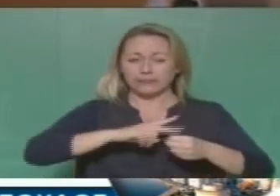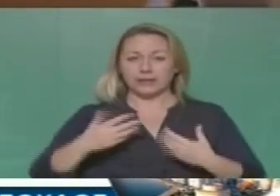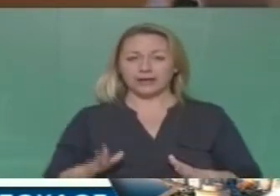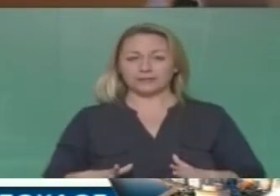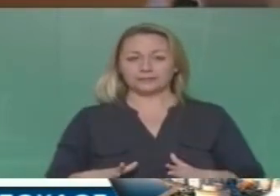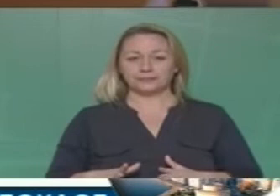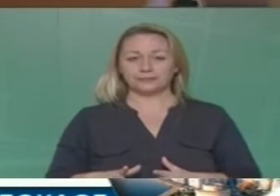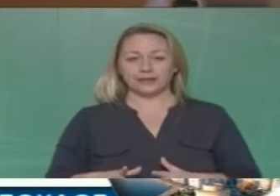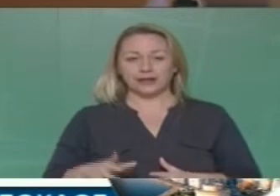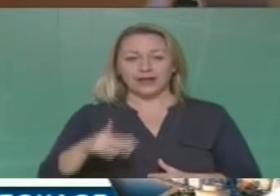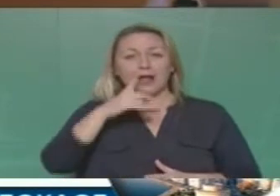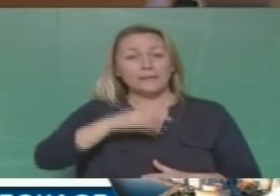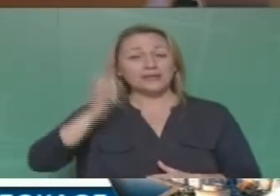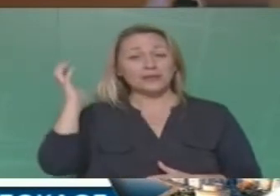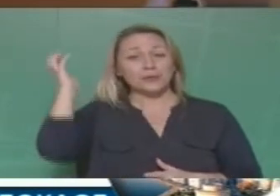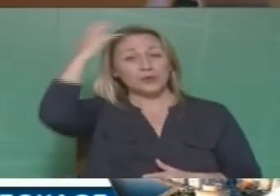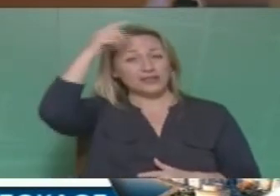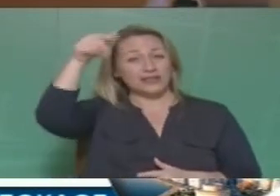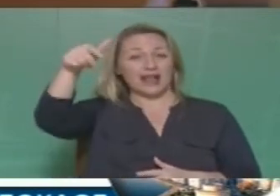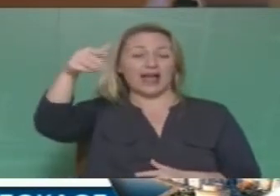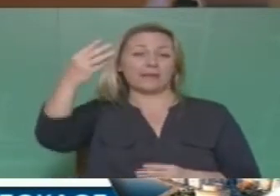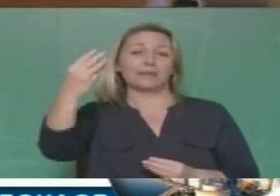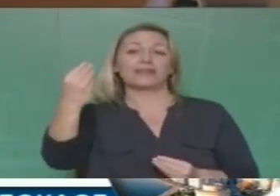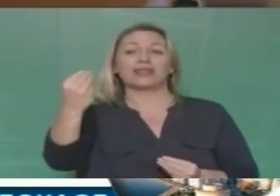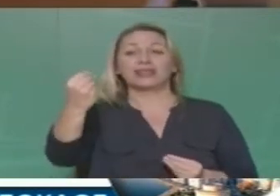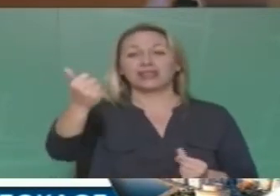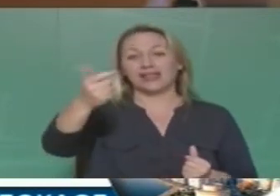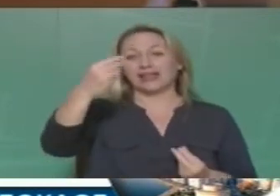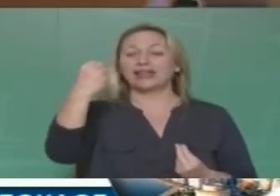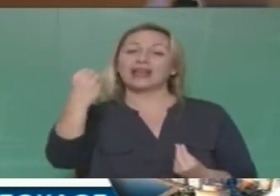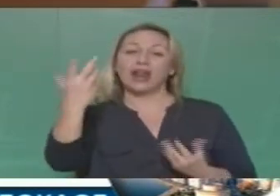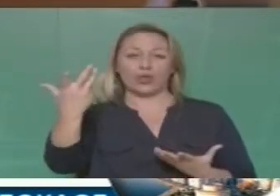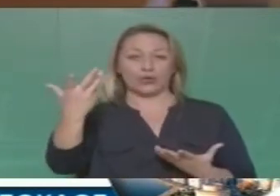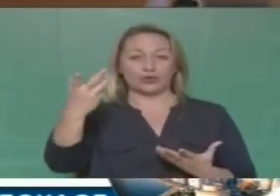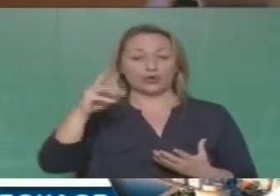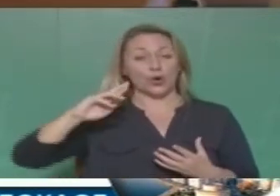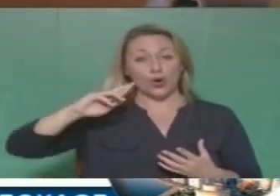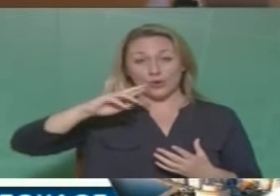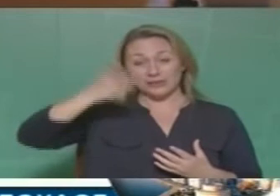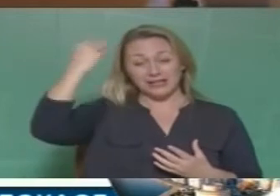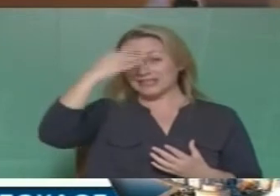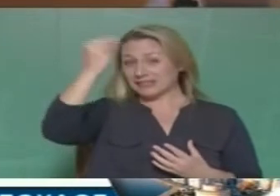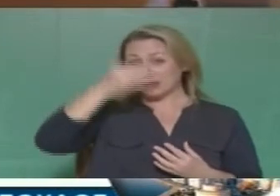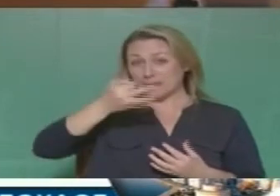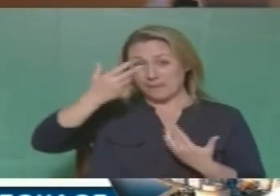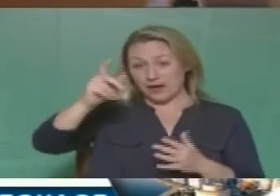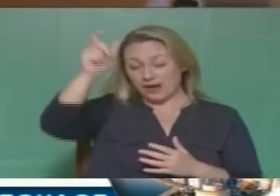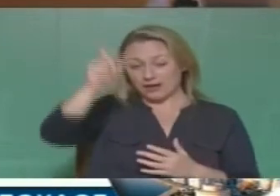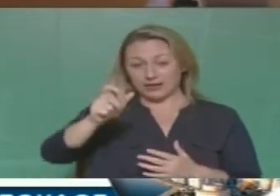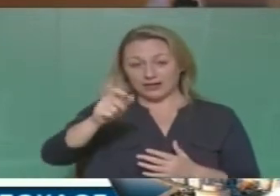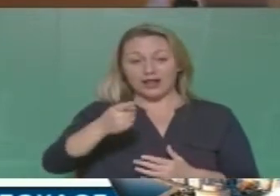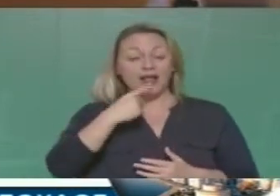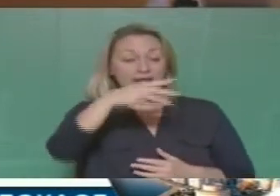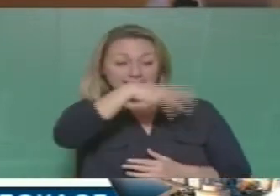Που ξέπλυνε τον Τραμπ. Το διαβολικά καλό, όπως είπε ο κύριος Τσίπρας. Απευθύνομαι λοιπόν πως την παράδοση του Στίζα δεν θα σας